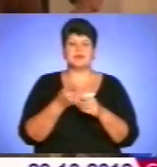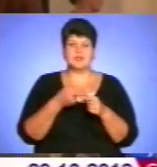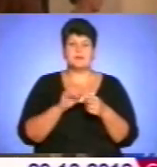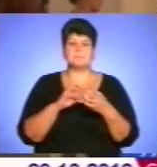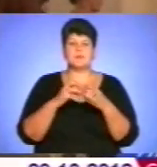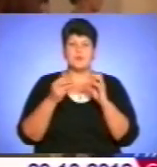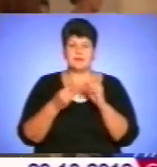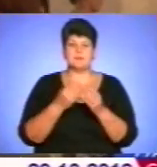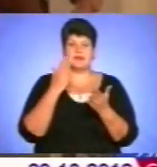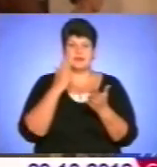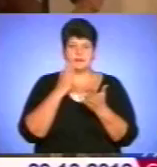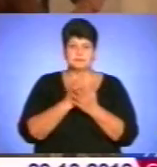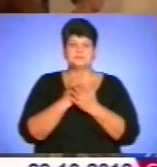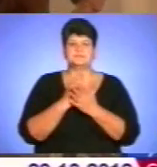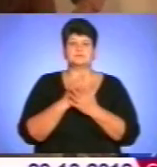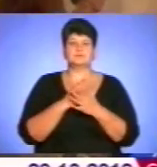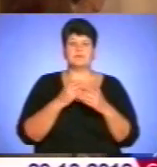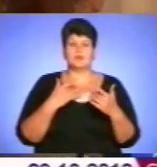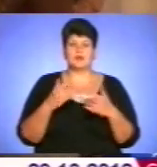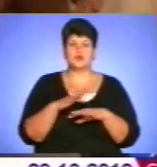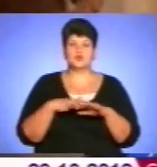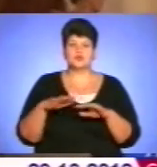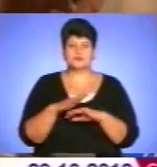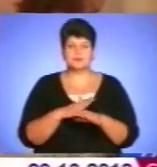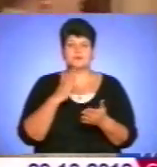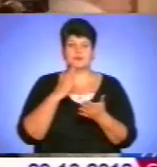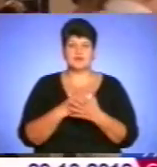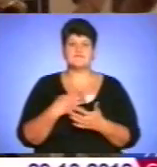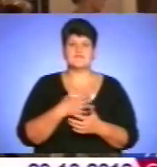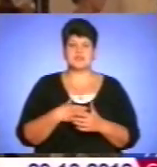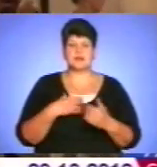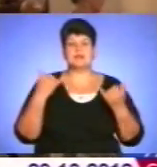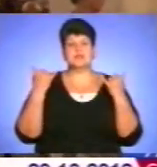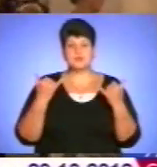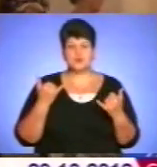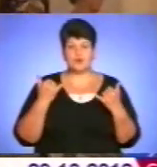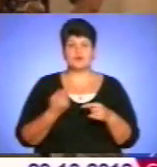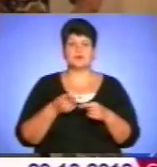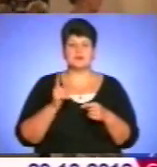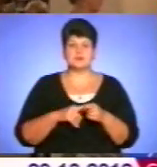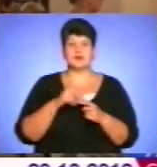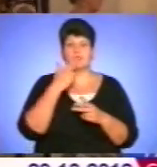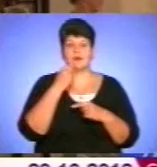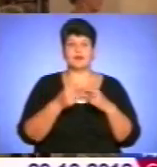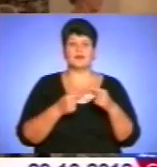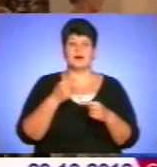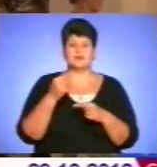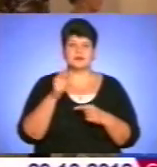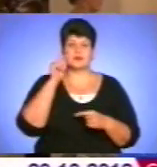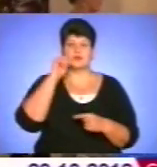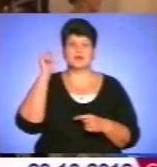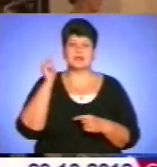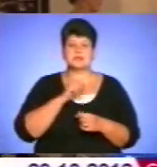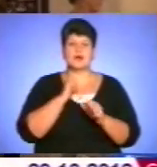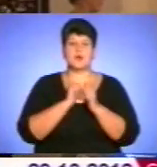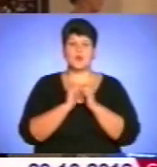притаманні суспільству на тому чи іншому етапі, вони, звичайно, є важними. Але сьогодні це є класика українська. Кожен